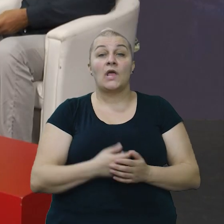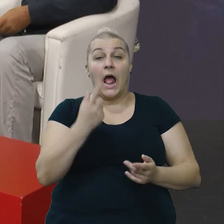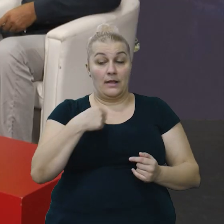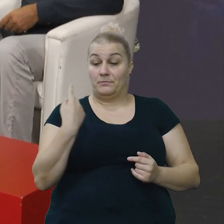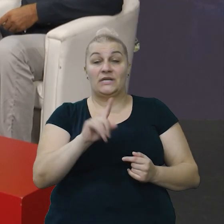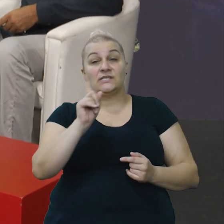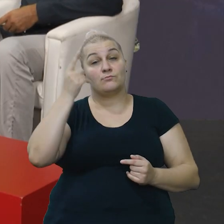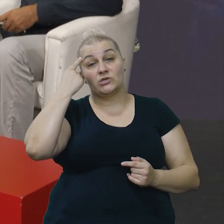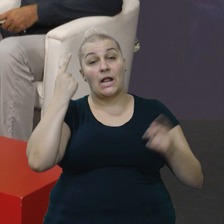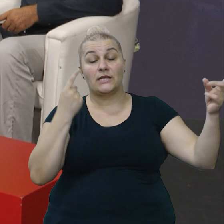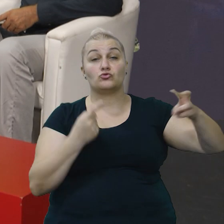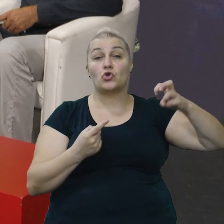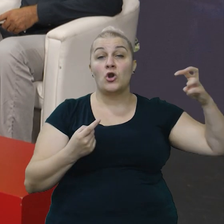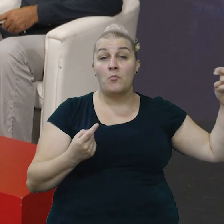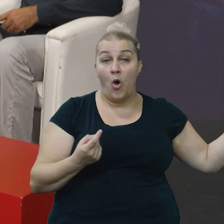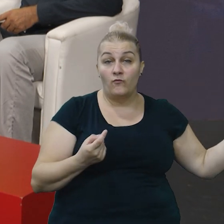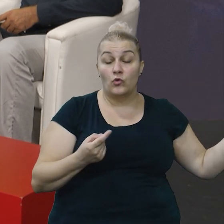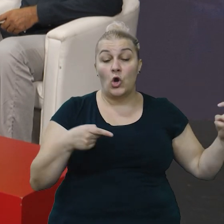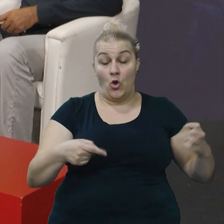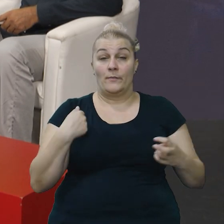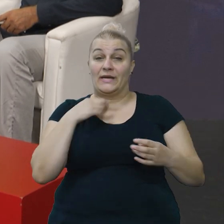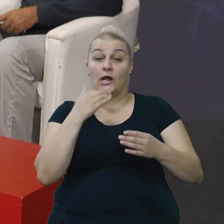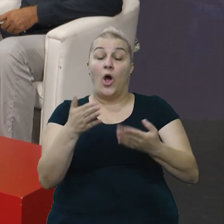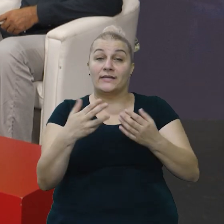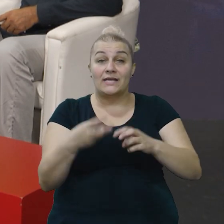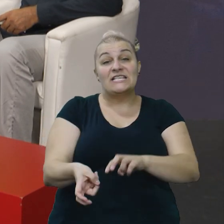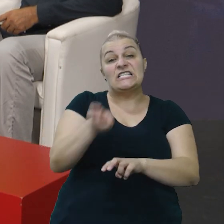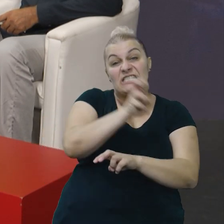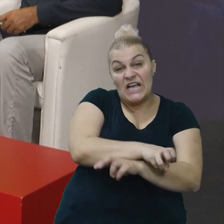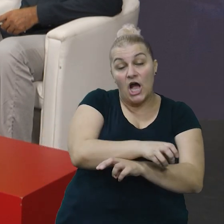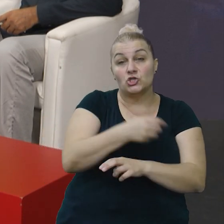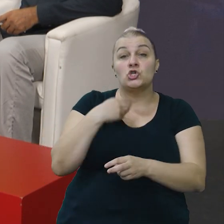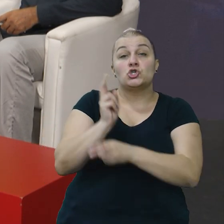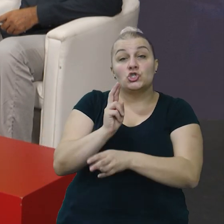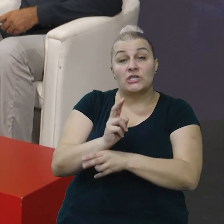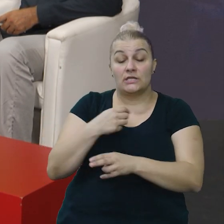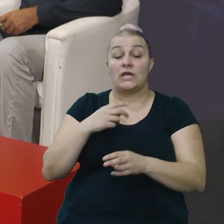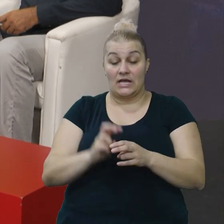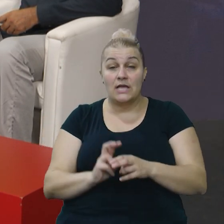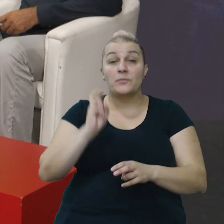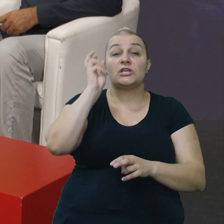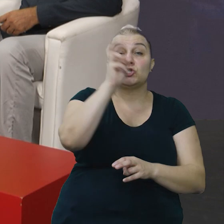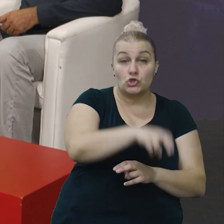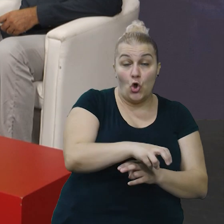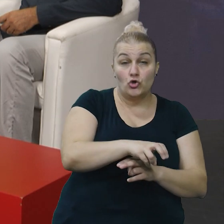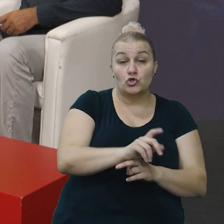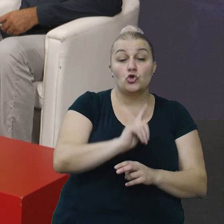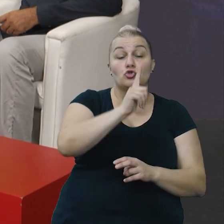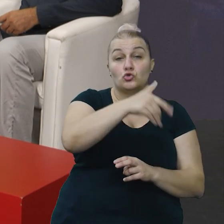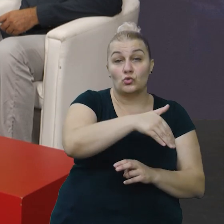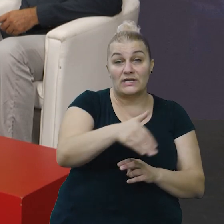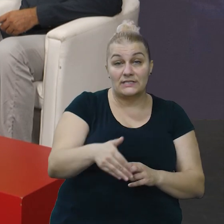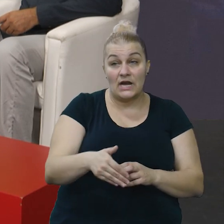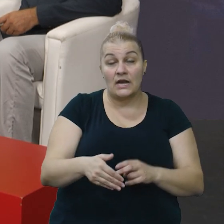mi nismo znali za to. I on meni govori, iskači i štiti nas. I ja iskačem, s druge strane,